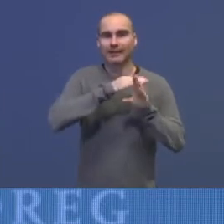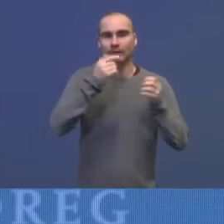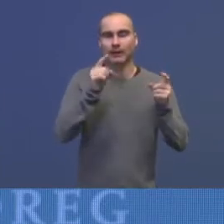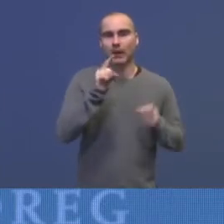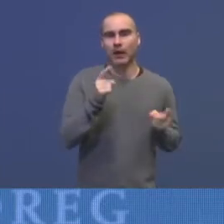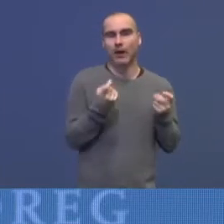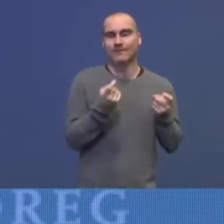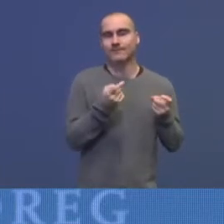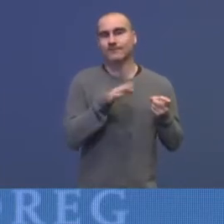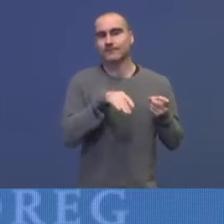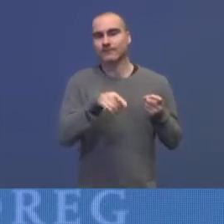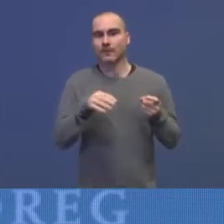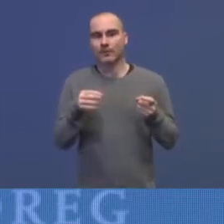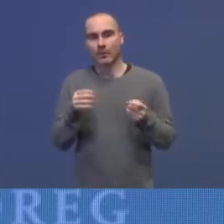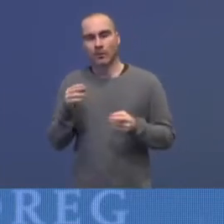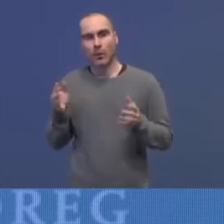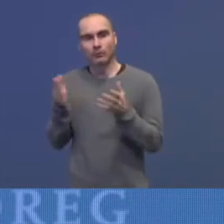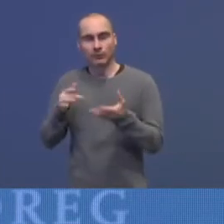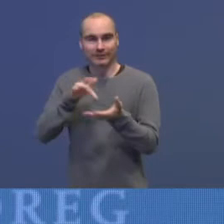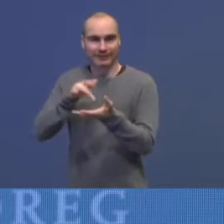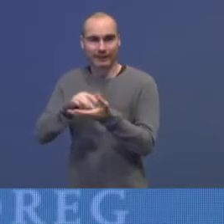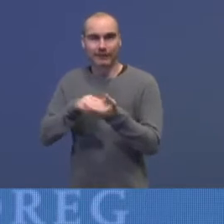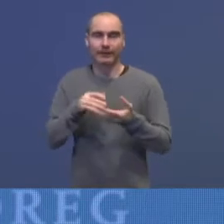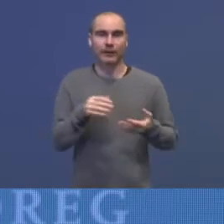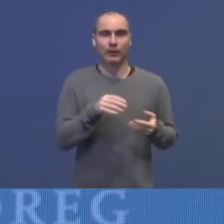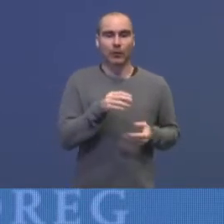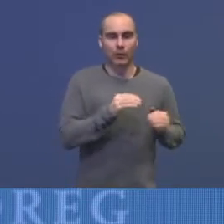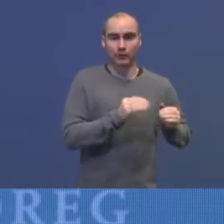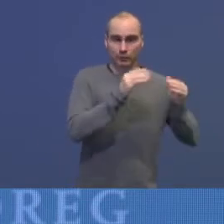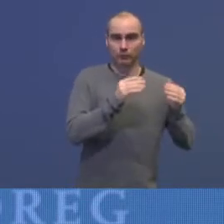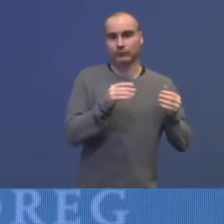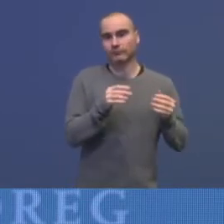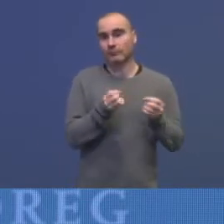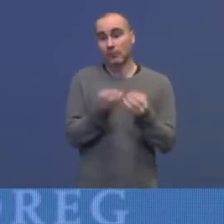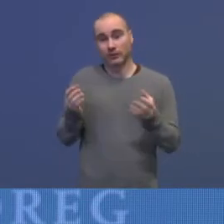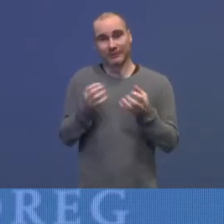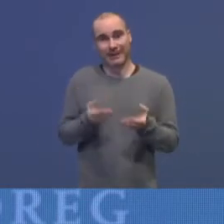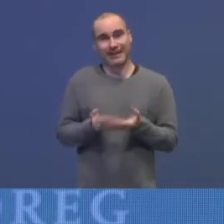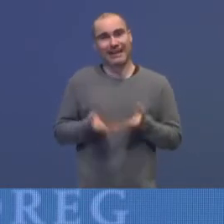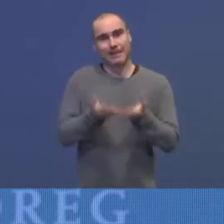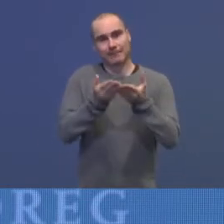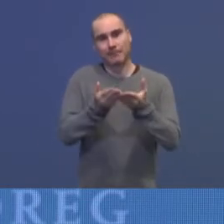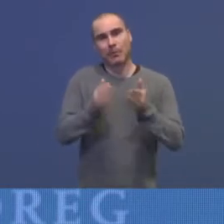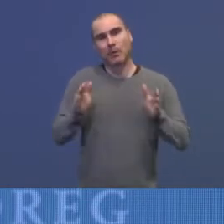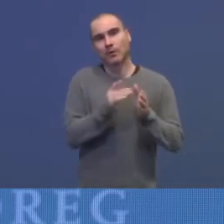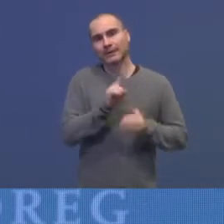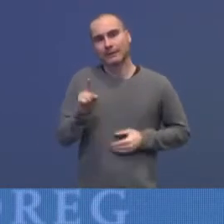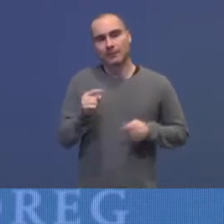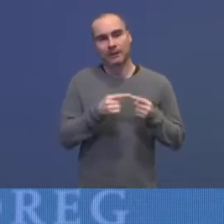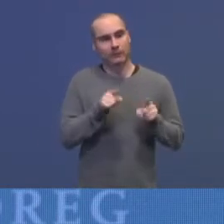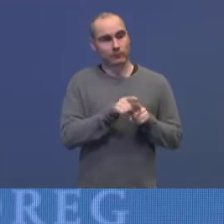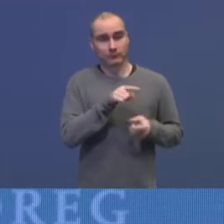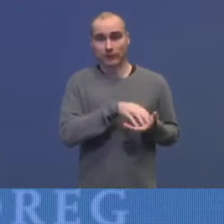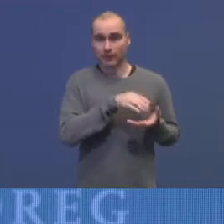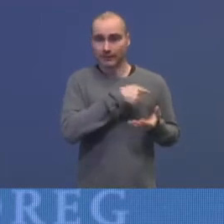omsorgssenteret når vi skal ta imot mange som trenger hjelp på kort tid. Men, som statsministeren sier, vi må